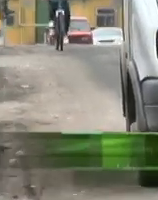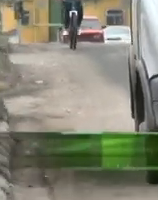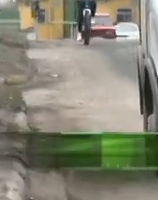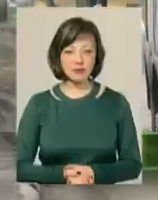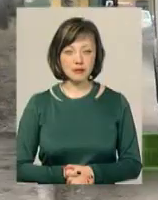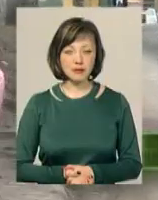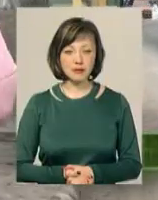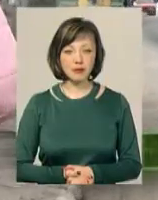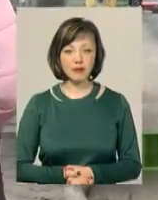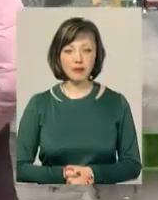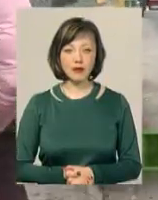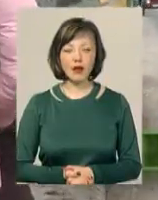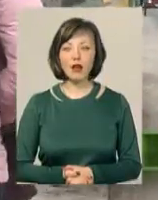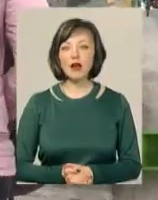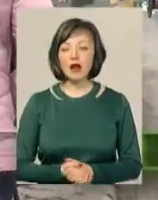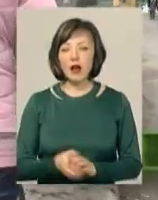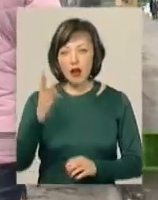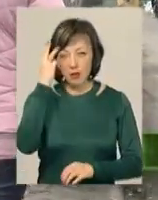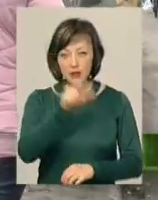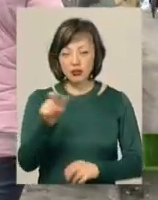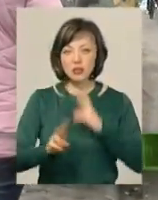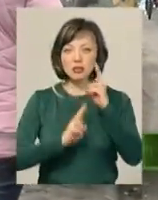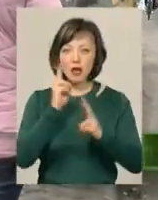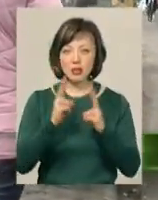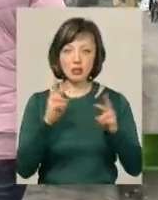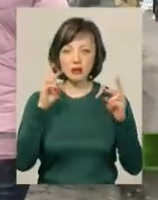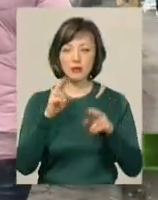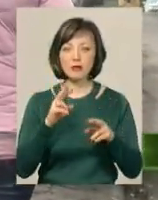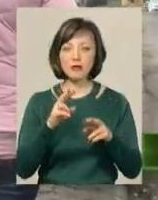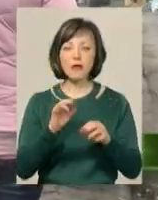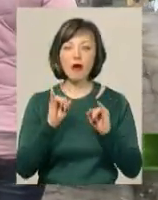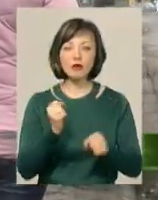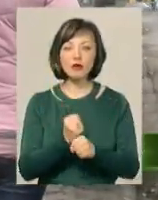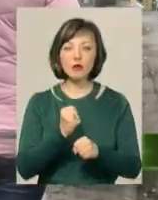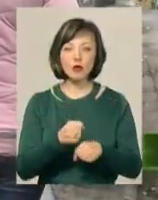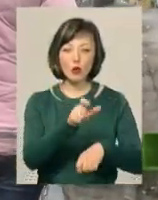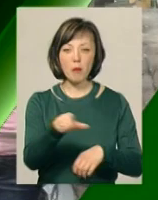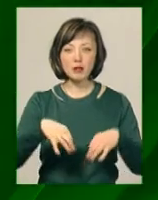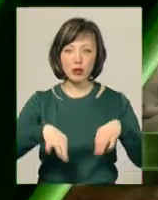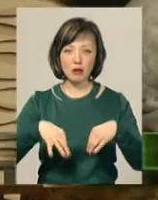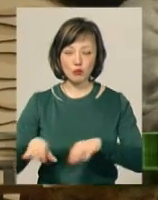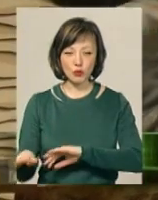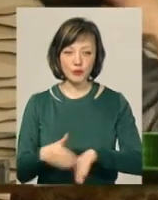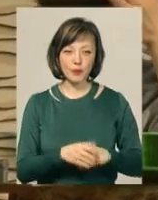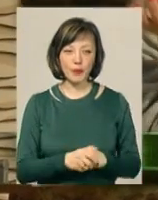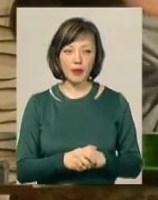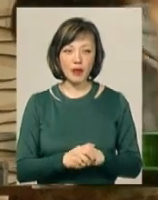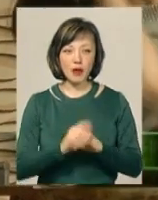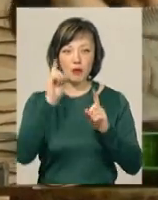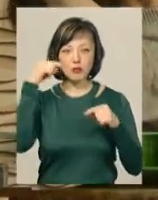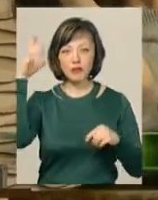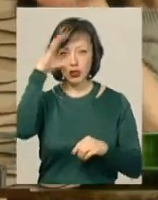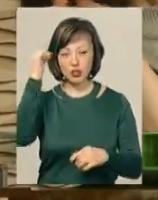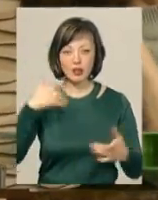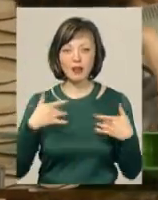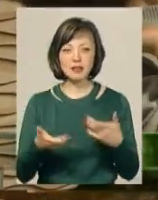Довга дорога в Дубове. Хмельничани скаржаться на неналежну роботу громадського транспорту. Божевільна ніч